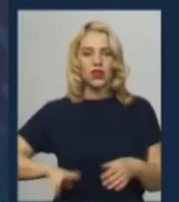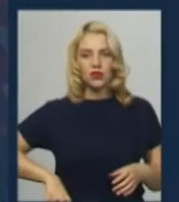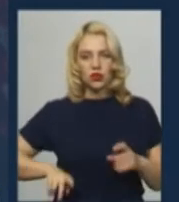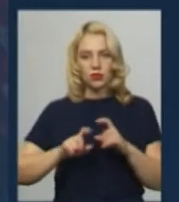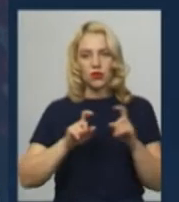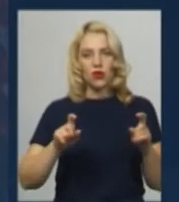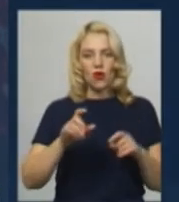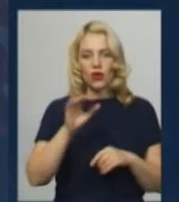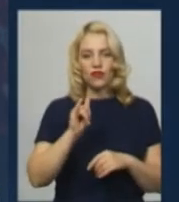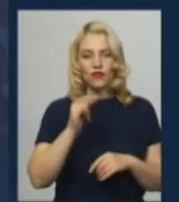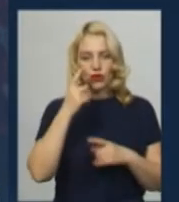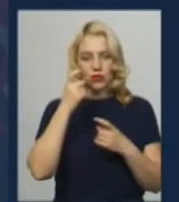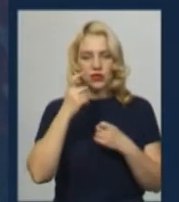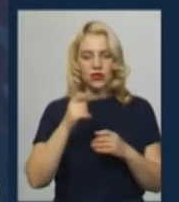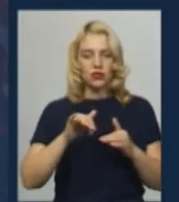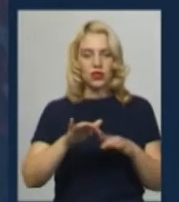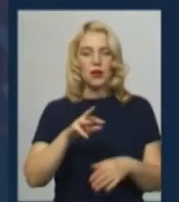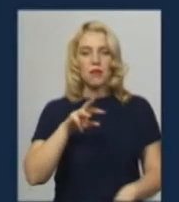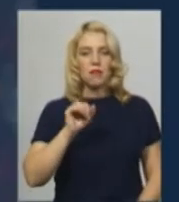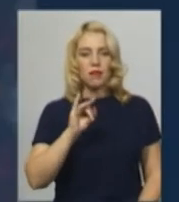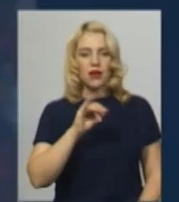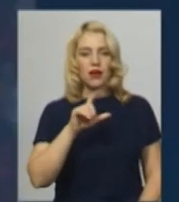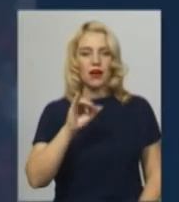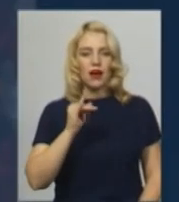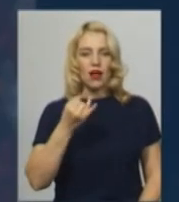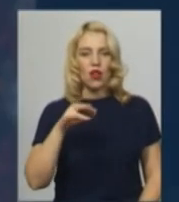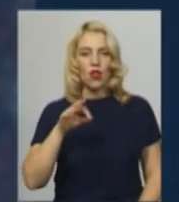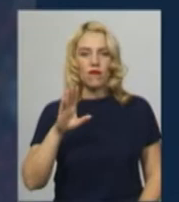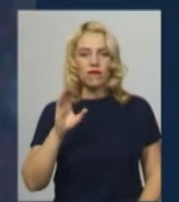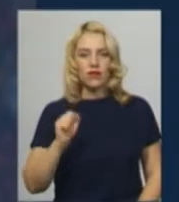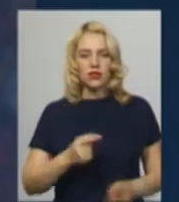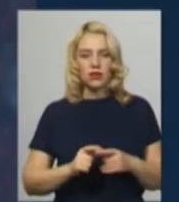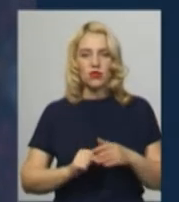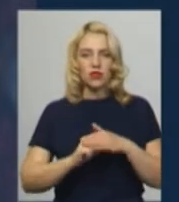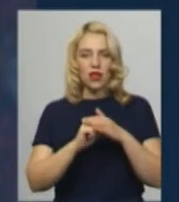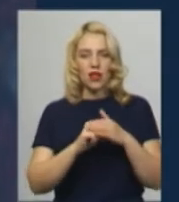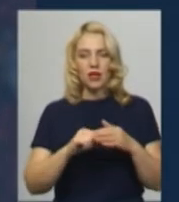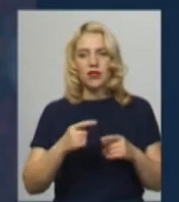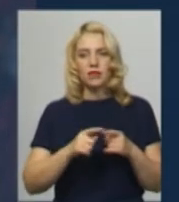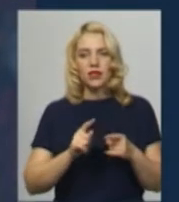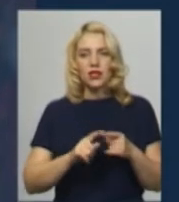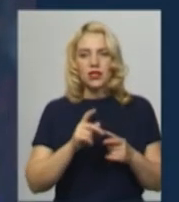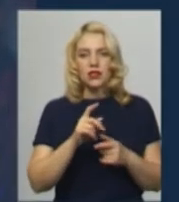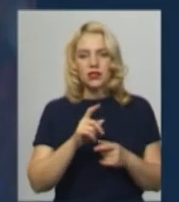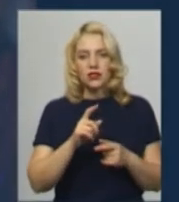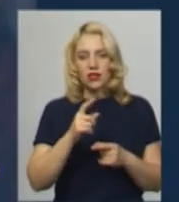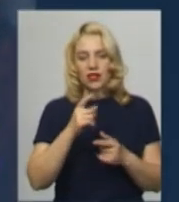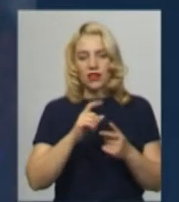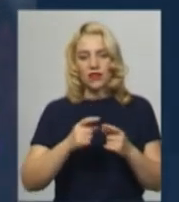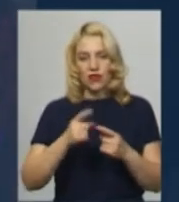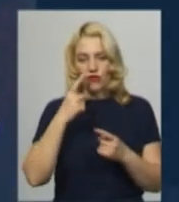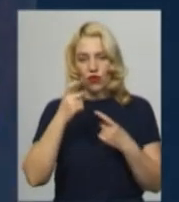інформаційної діяльності Інна Михайлова із посиланням на інформацію обласного штабу з ліквідації надзвичайної ситуації.